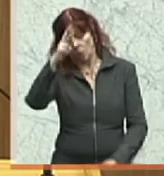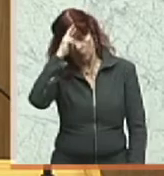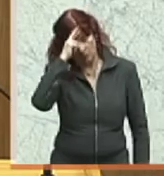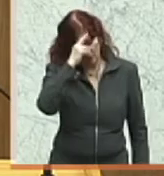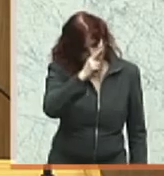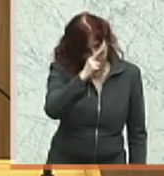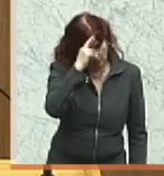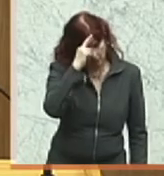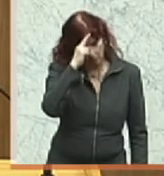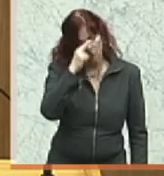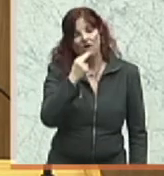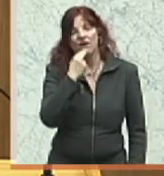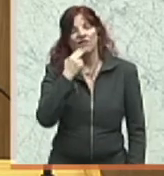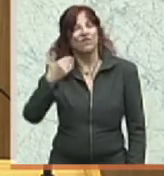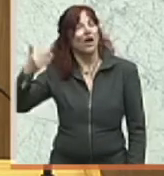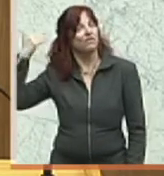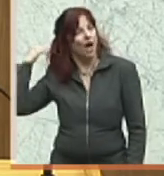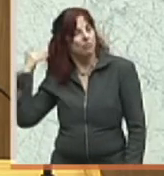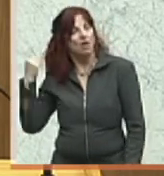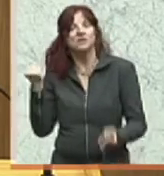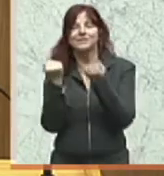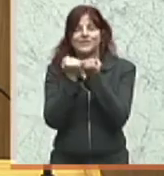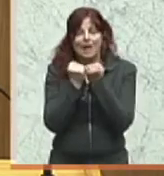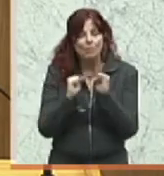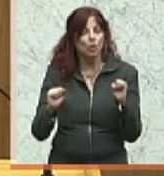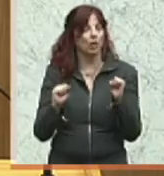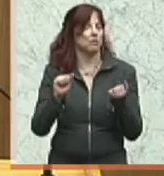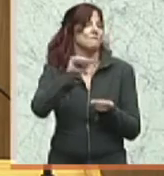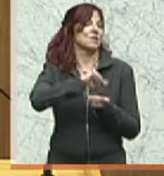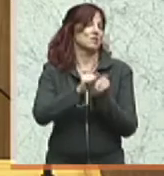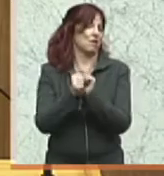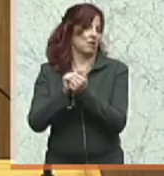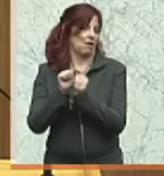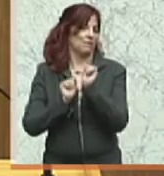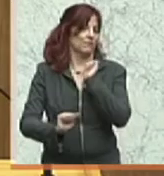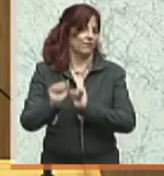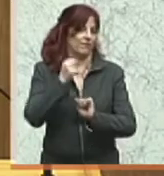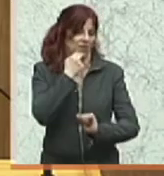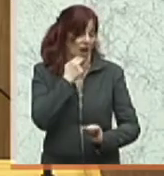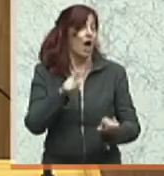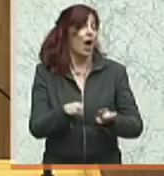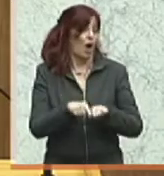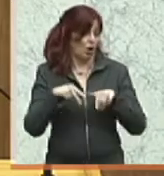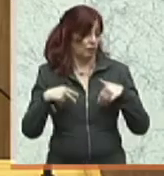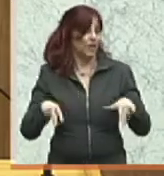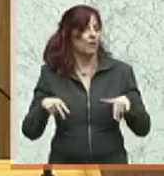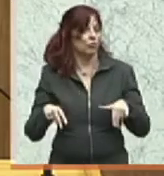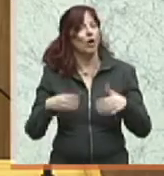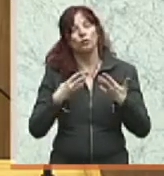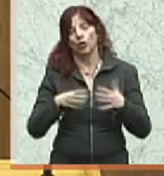die die Demokratie verteidigt haben, und zwar sehr wohl auch im Februar 1934.